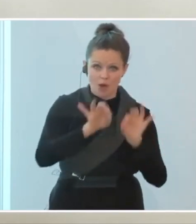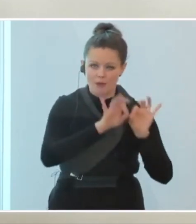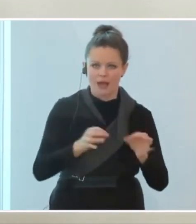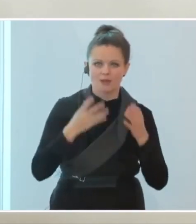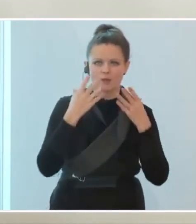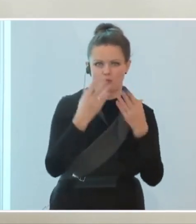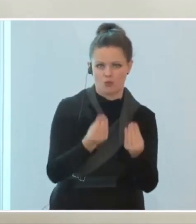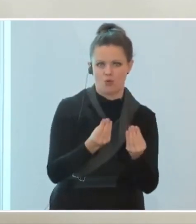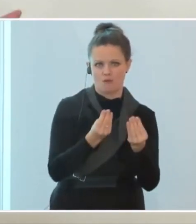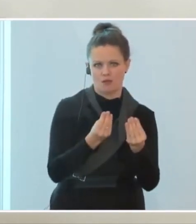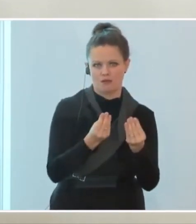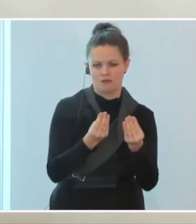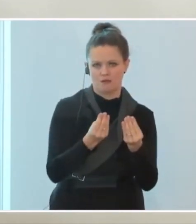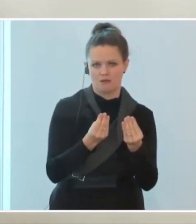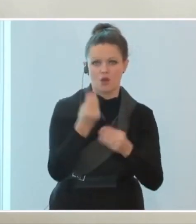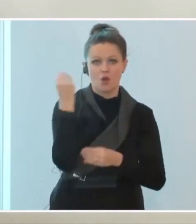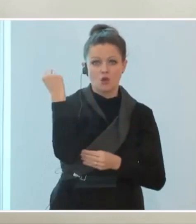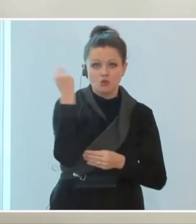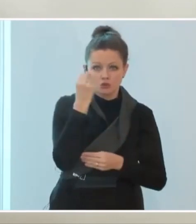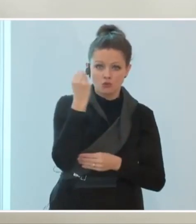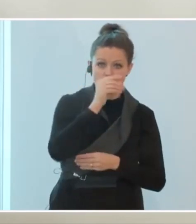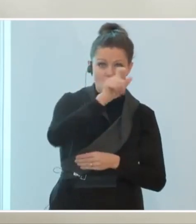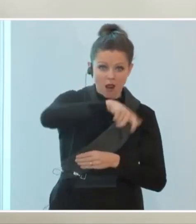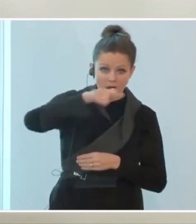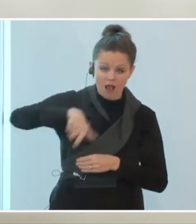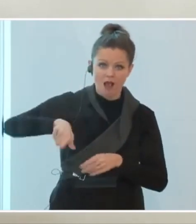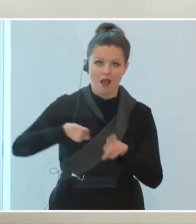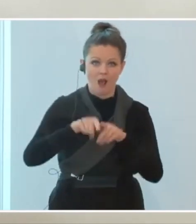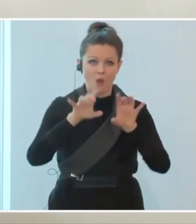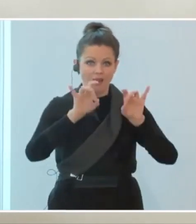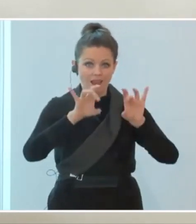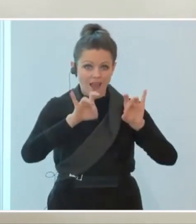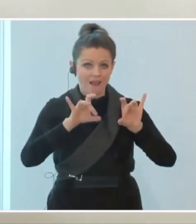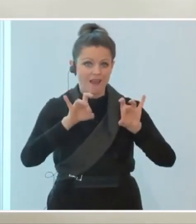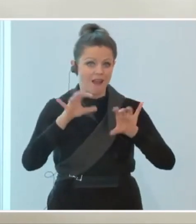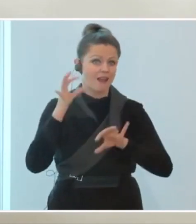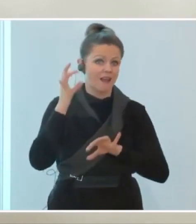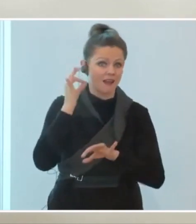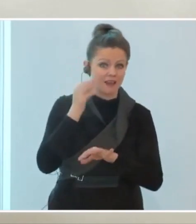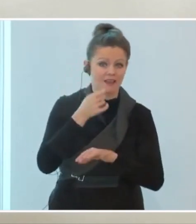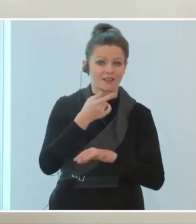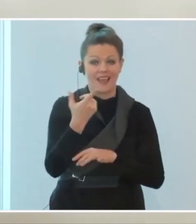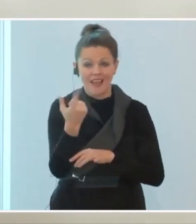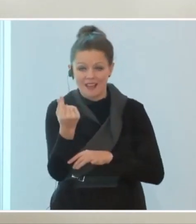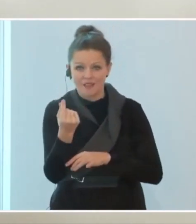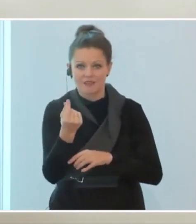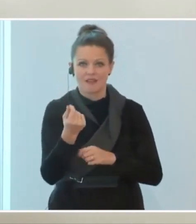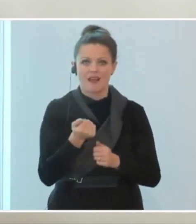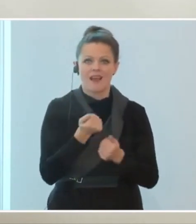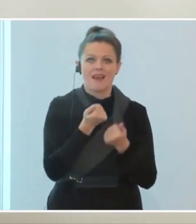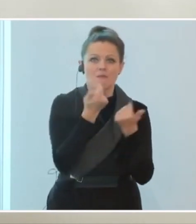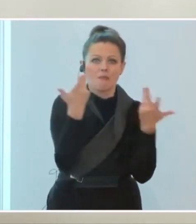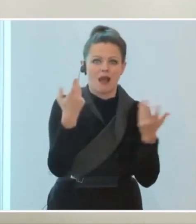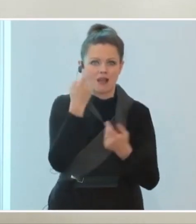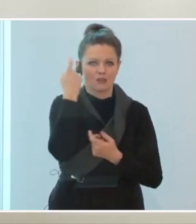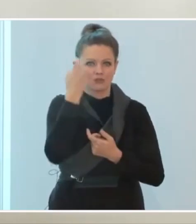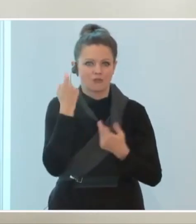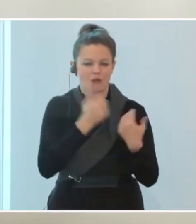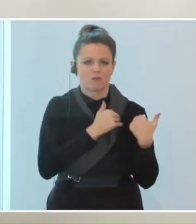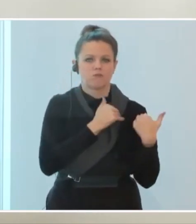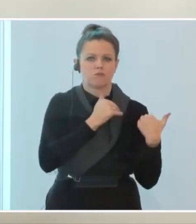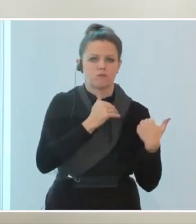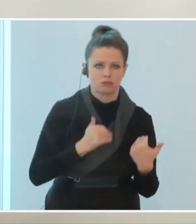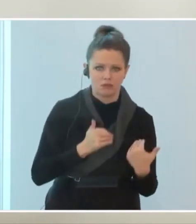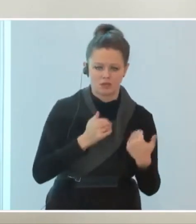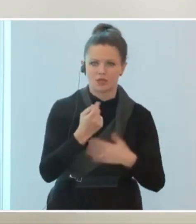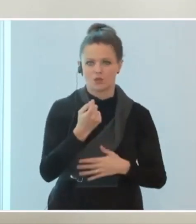Schülerinnen und Schüler, Lehrerinnen, Lehrer und auch die Eltern hier in gewisser Weise von ein paar Sorgen entlastet werden können. Ich denke, das